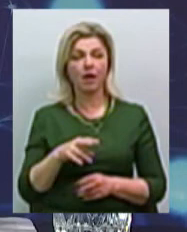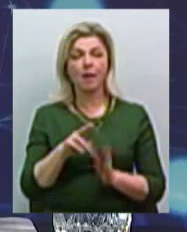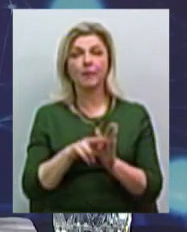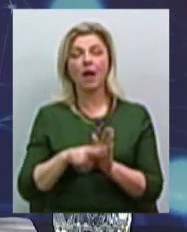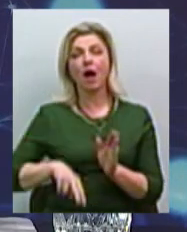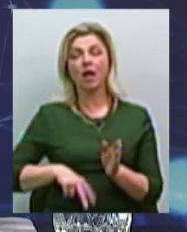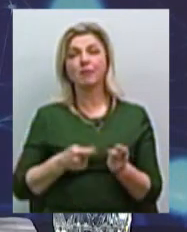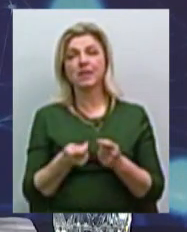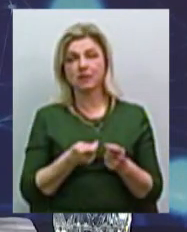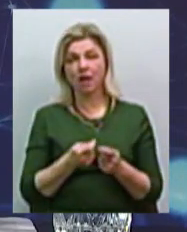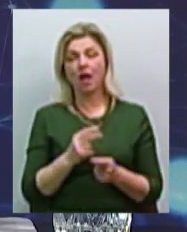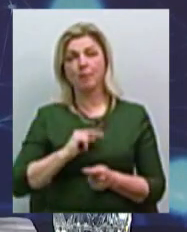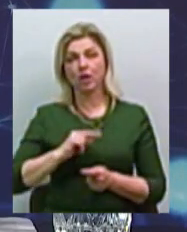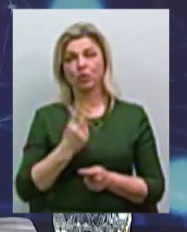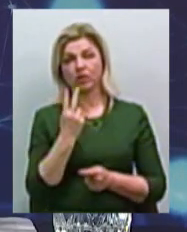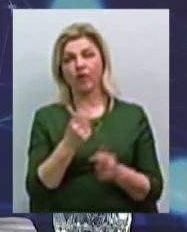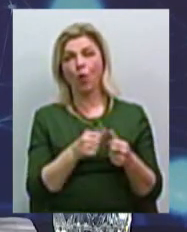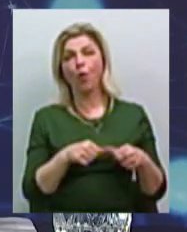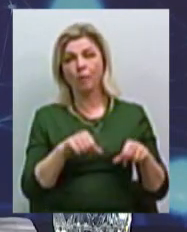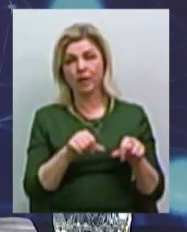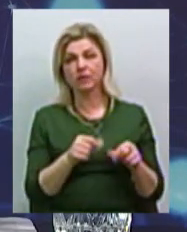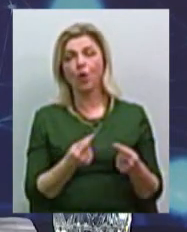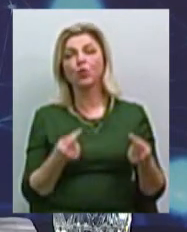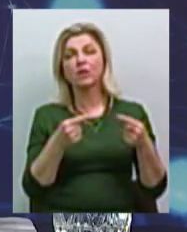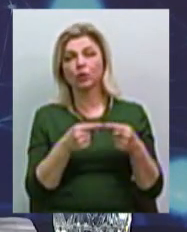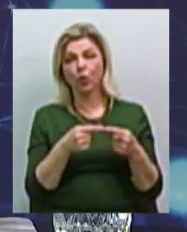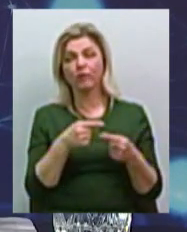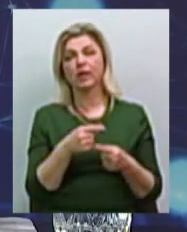працюють у нас дві комісії. Одна комісія по встановленню статусу